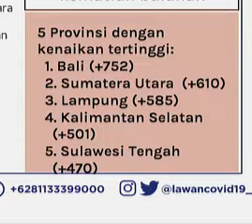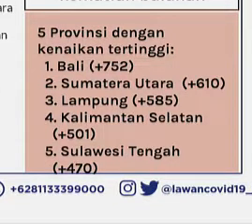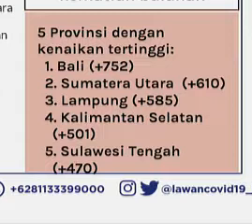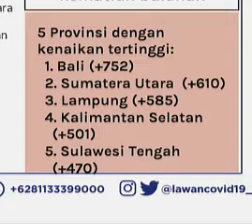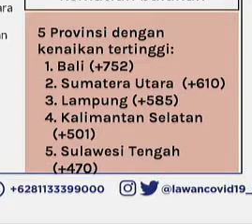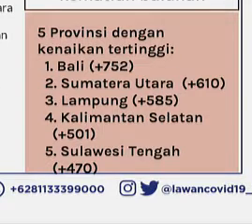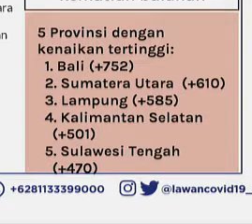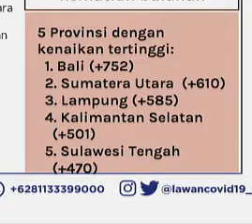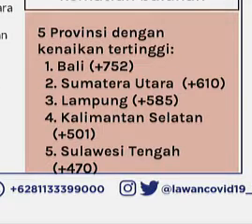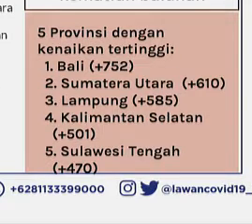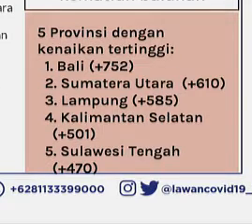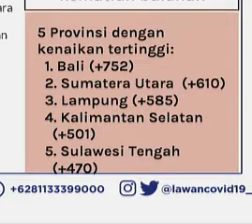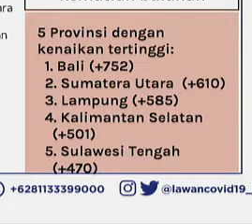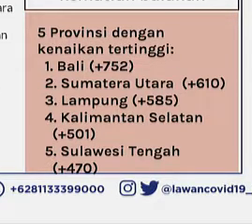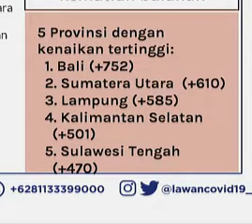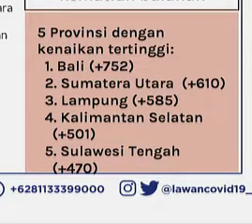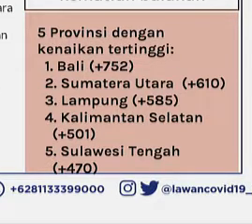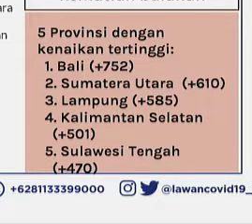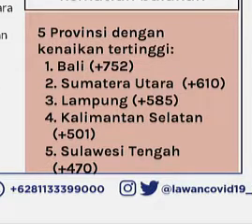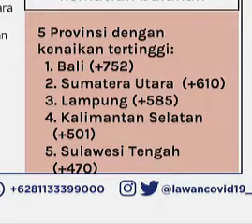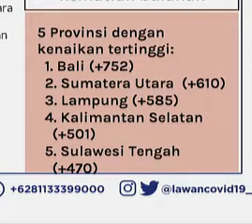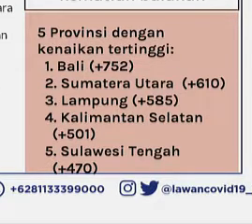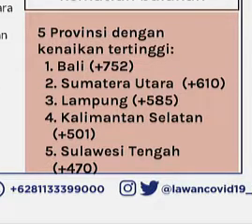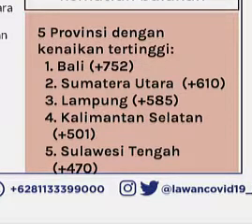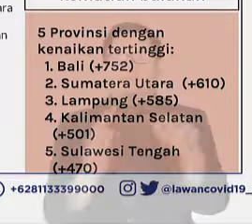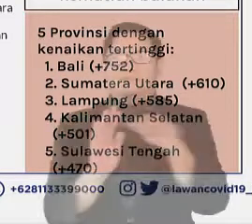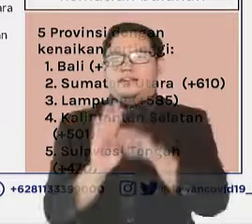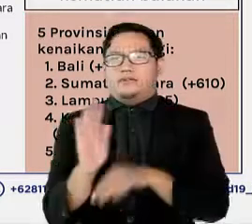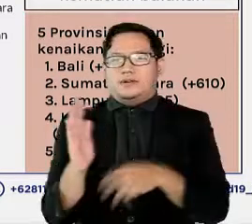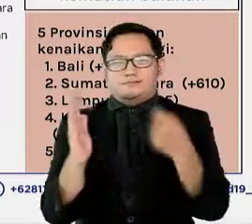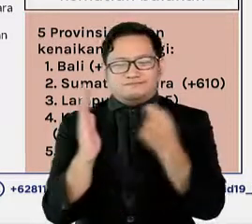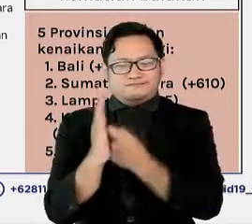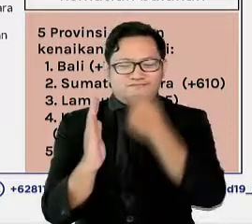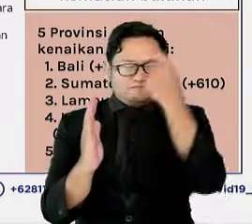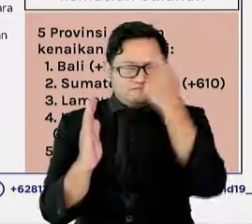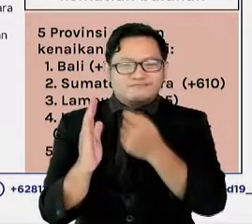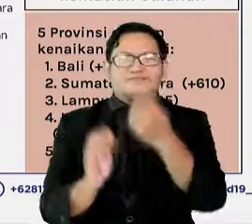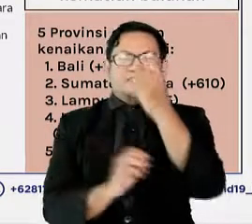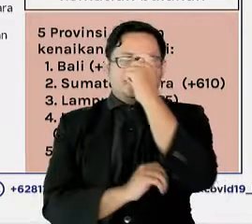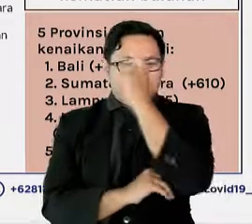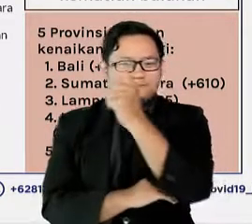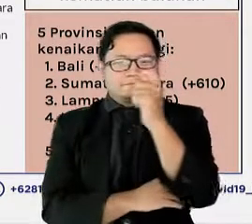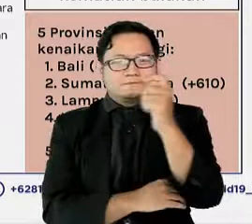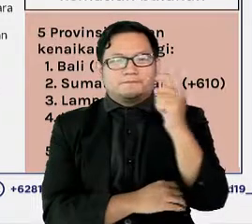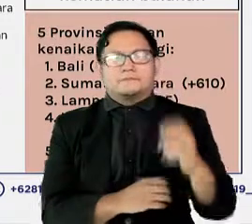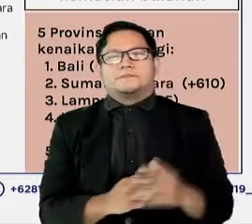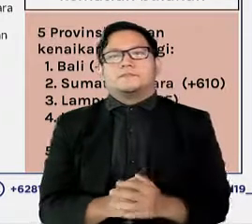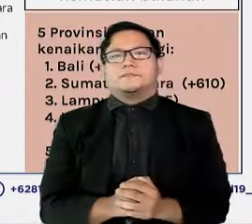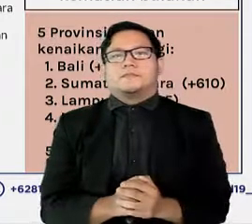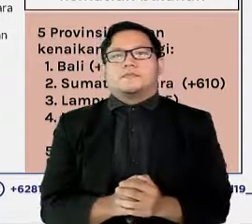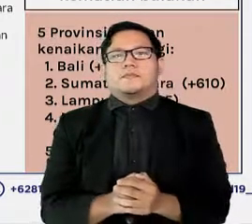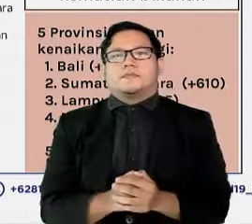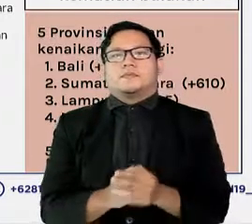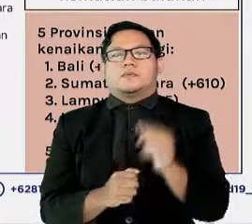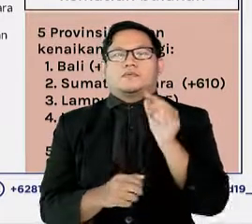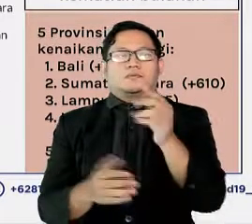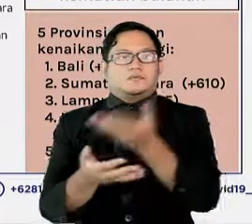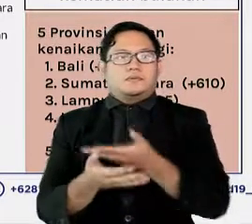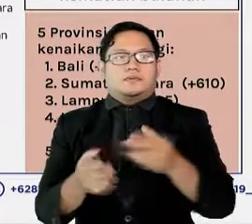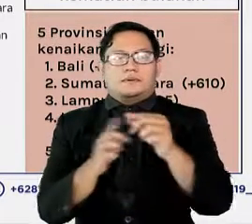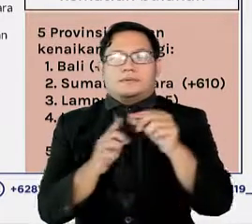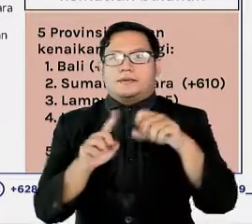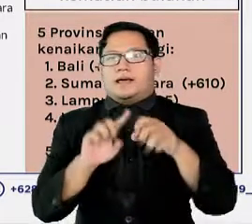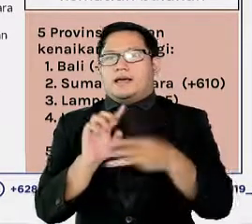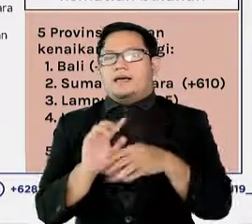lapisan masyarakat yang telah menaati peraturan yang ditetapkan pemerintah dalam bentuk PPKM selama bulan Juli dan